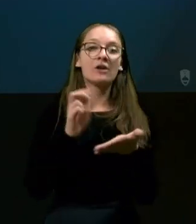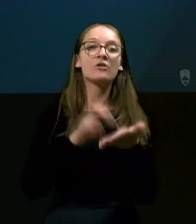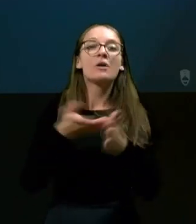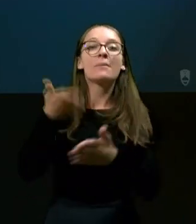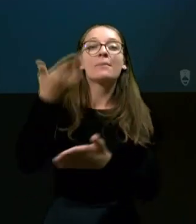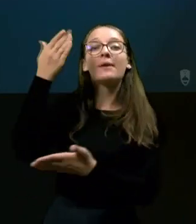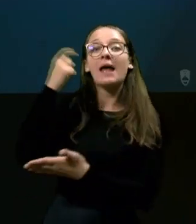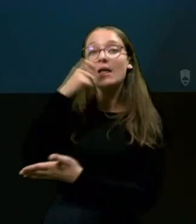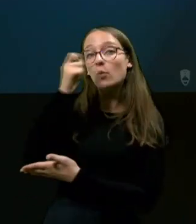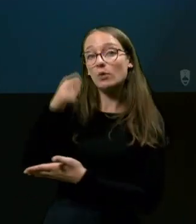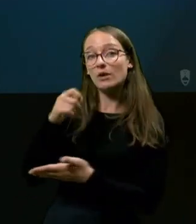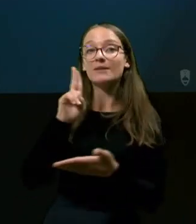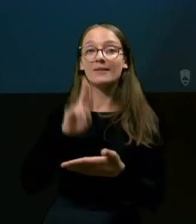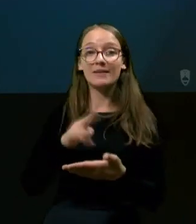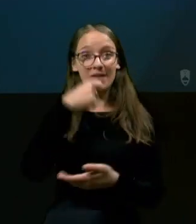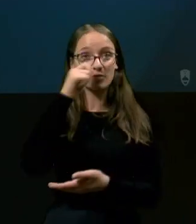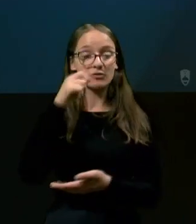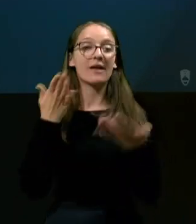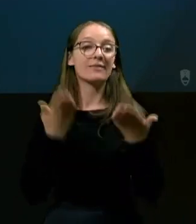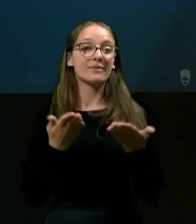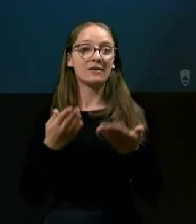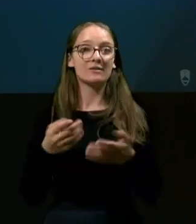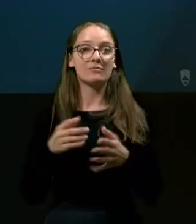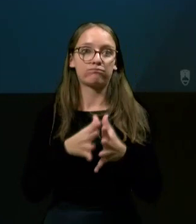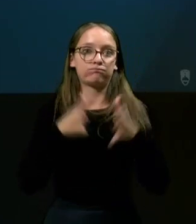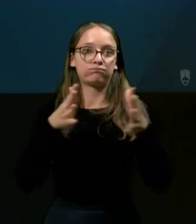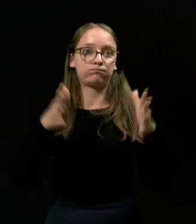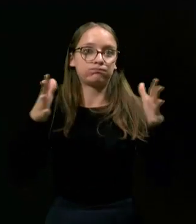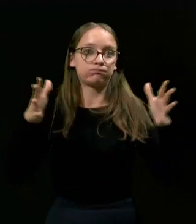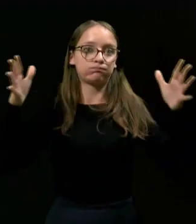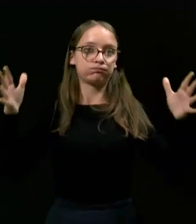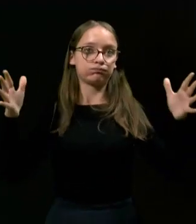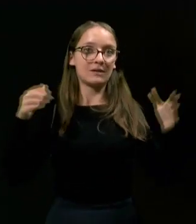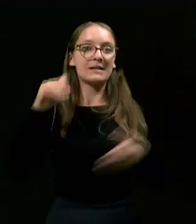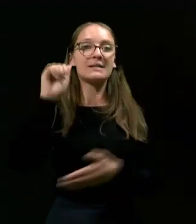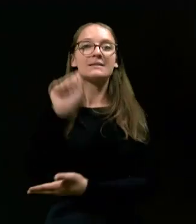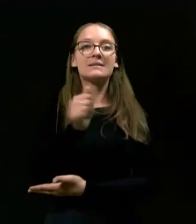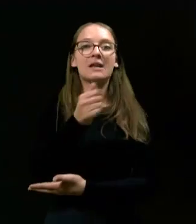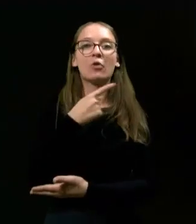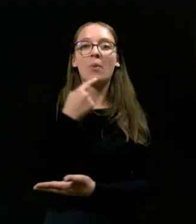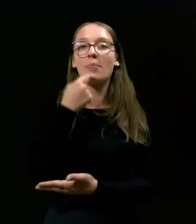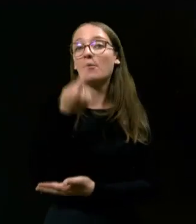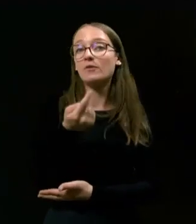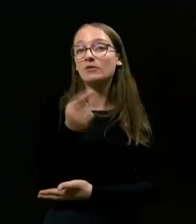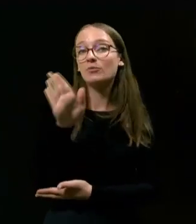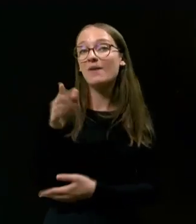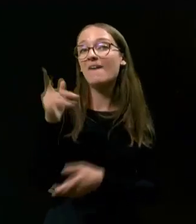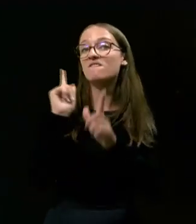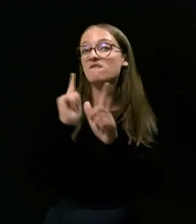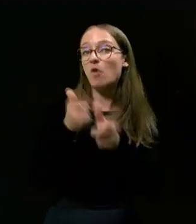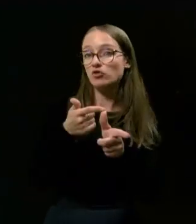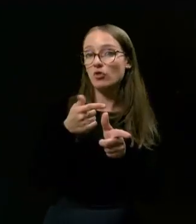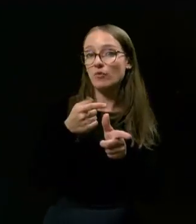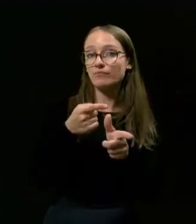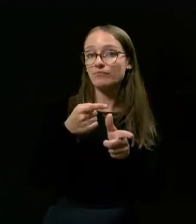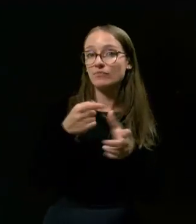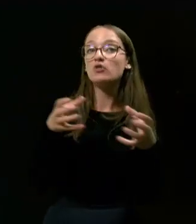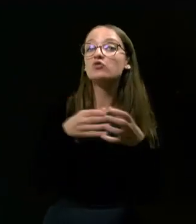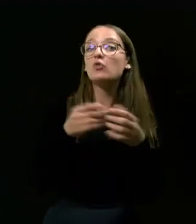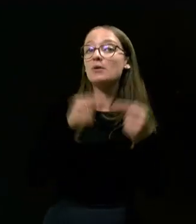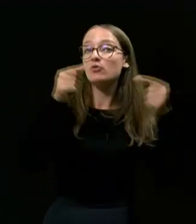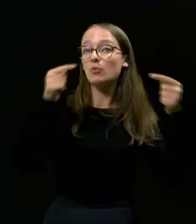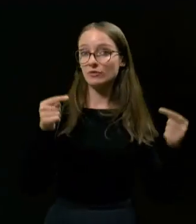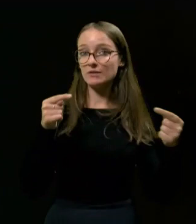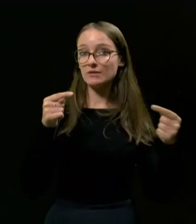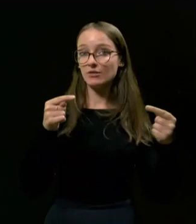Ukrajino, nadeljevala z Ukrajino in danes dobiva neslutene rsežnosti. In zato mi napovedujemo njej vojno, skupaj z opozicijo.